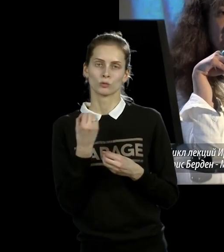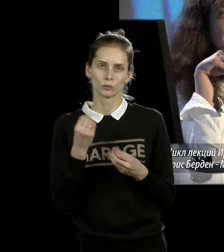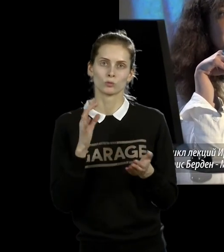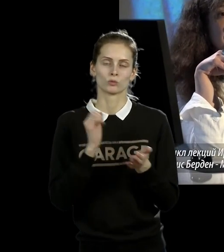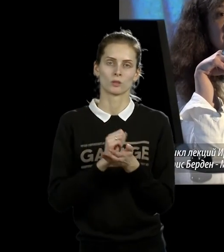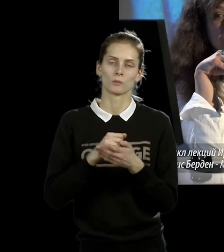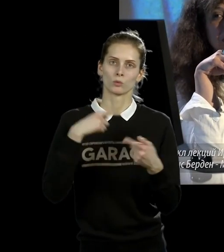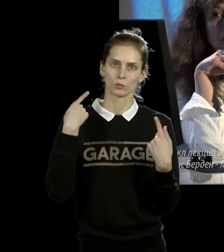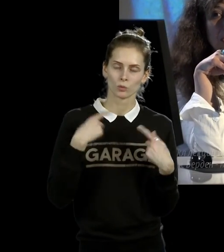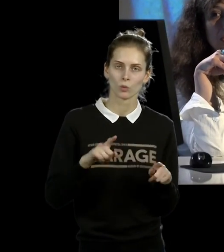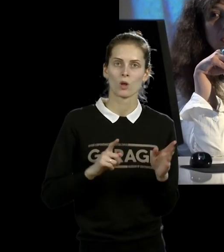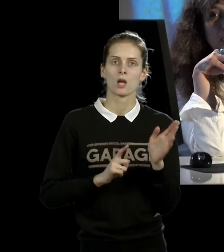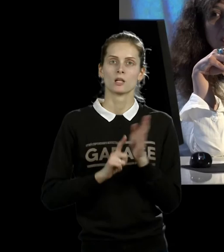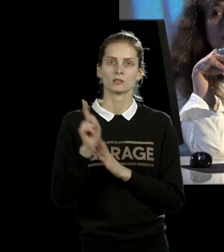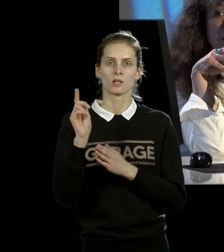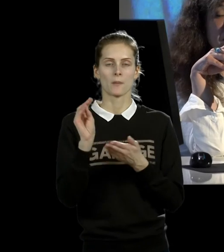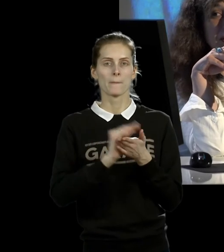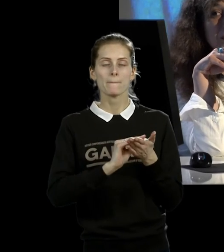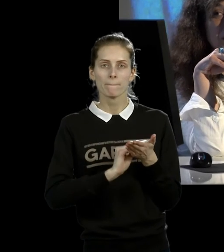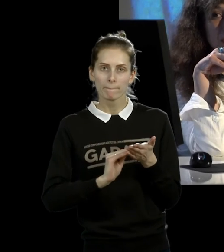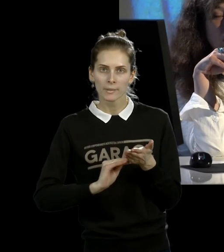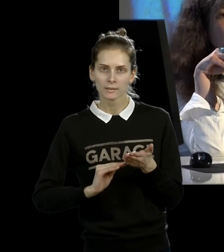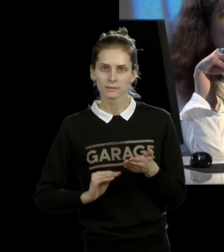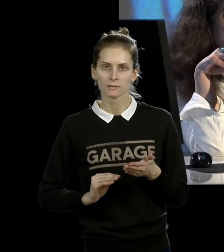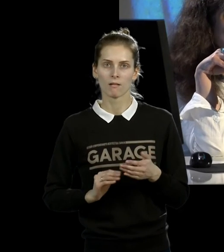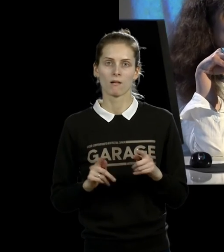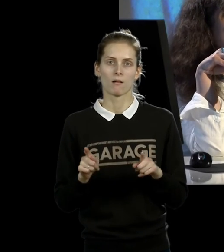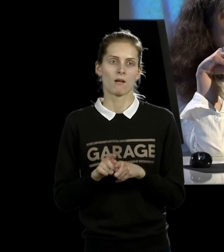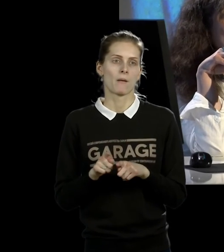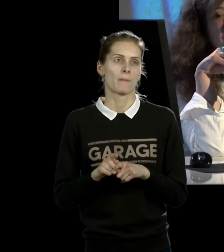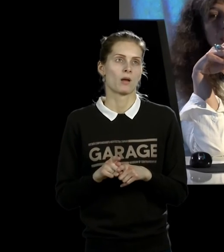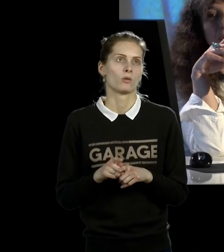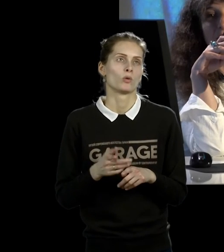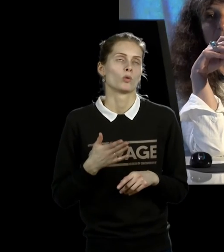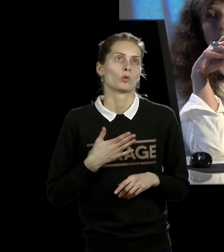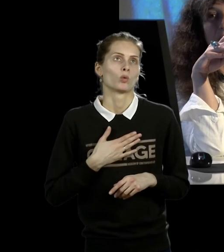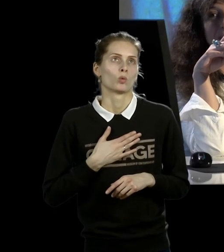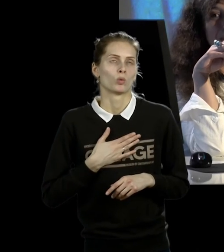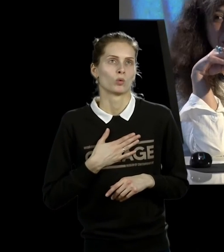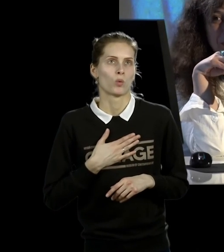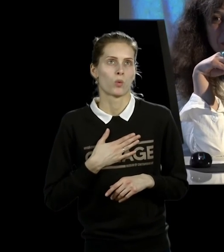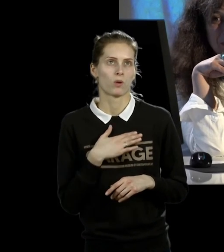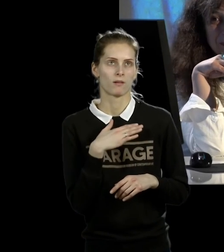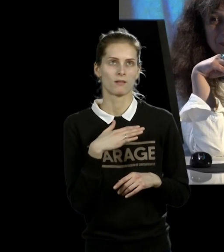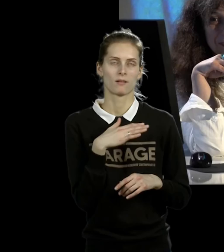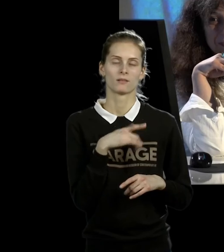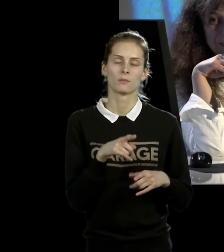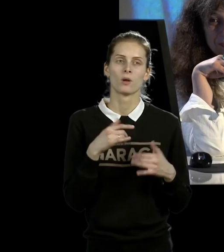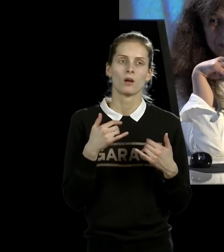забавный. Она стала писать. Такая замечательная кухня, кухня духа с удивительными рецептами,